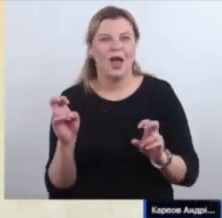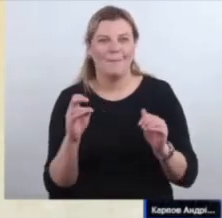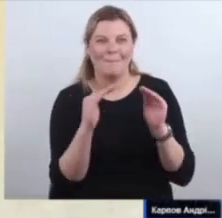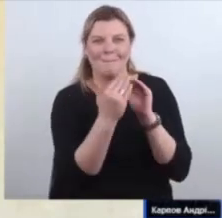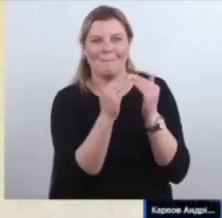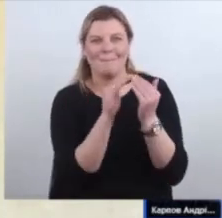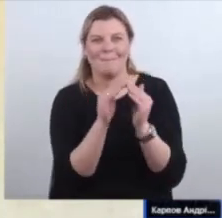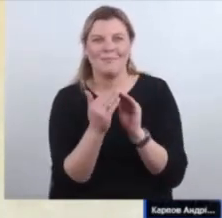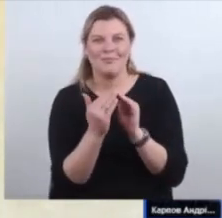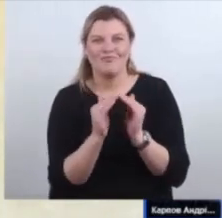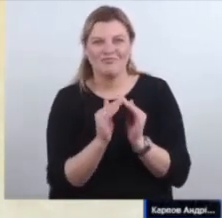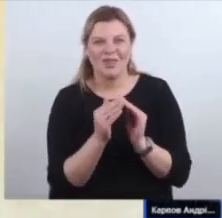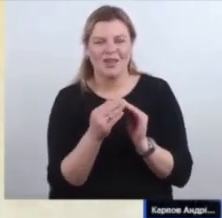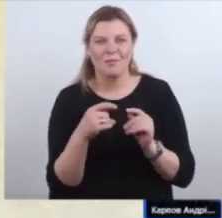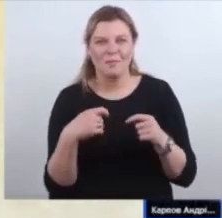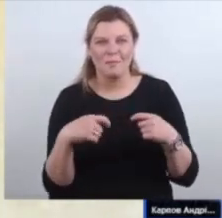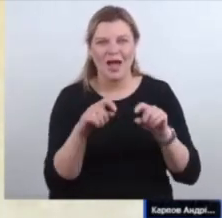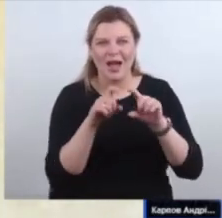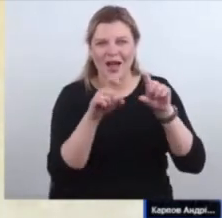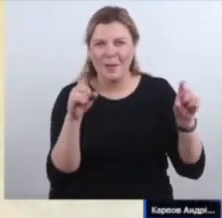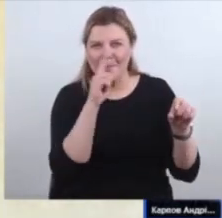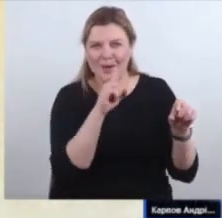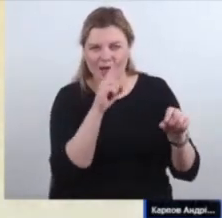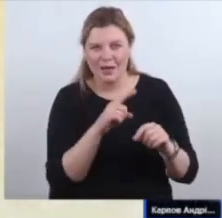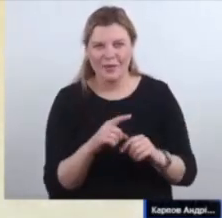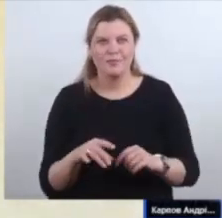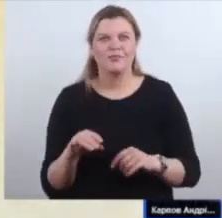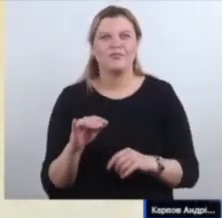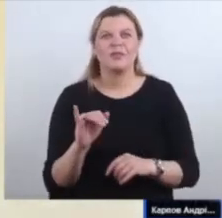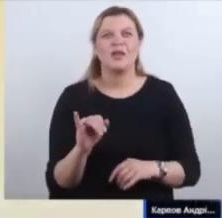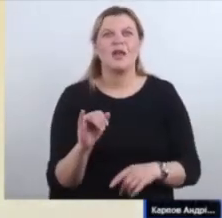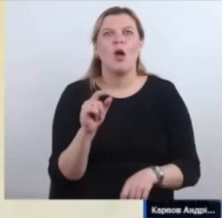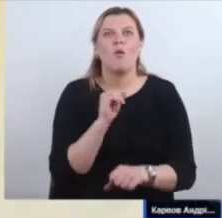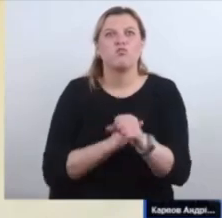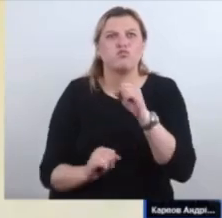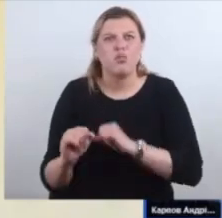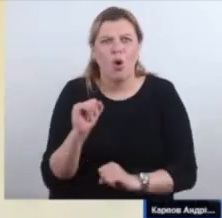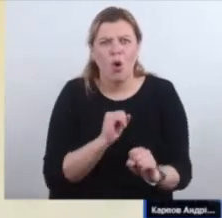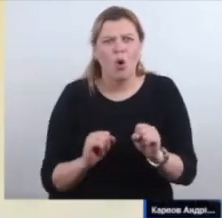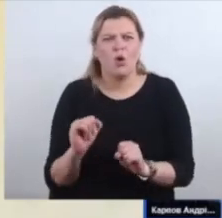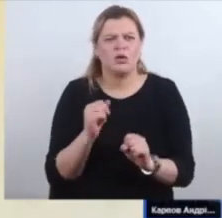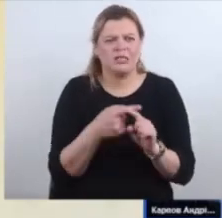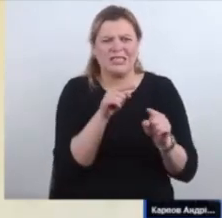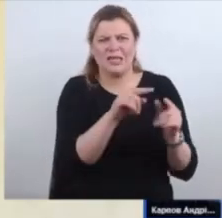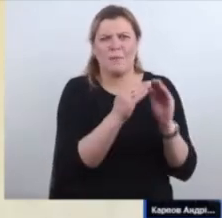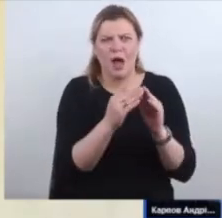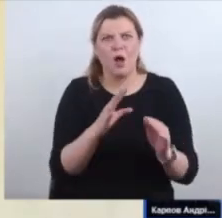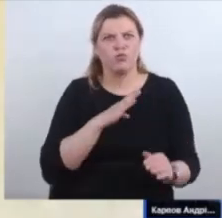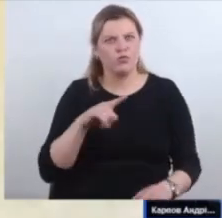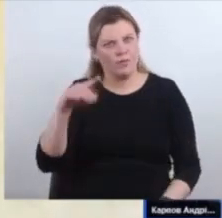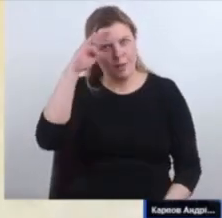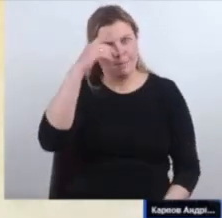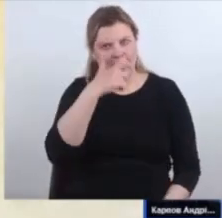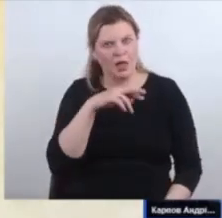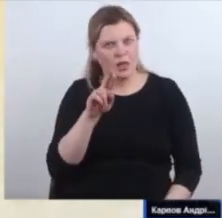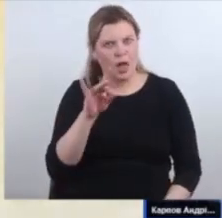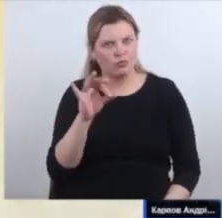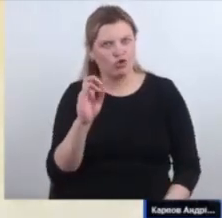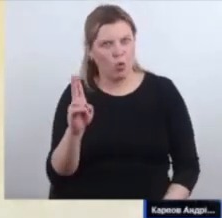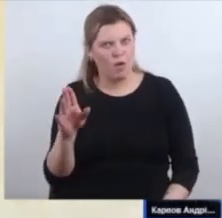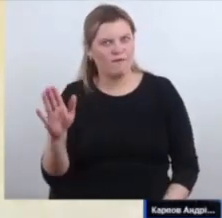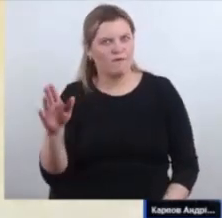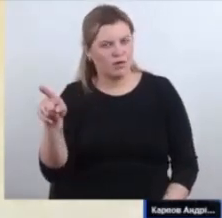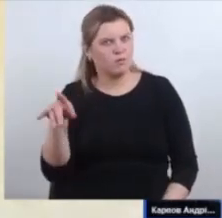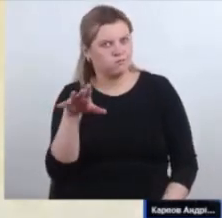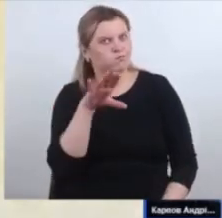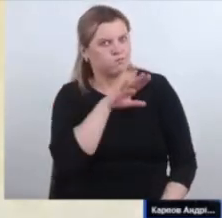борцями з якими, в тому числі і пан Ямщиков був свій час. Зараз же, як з'ясувалося,